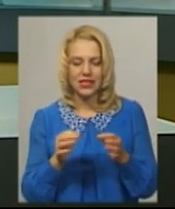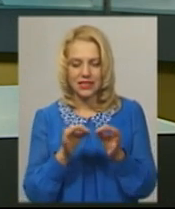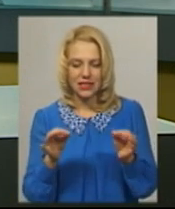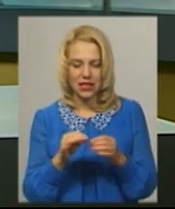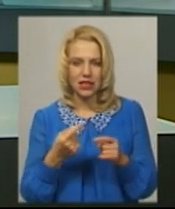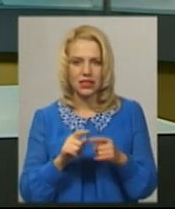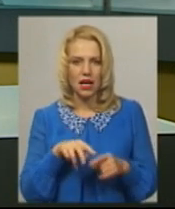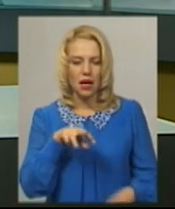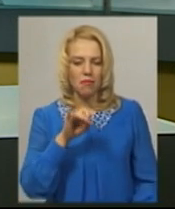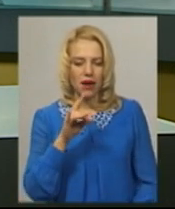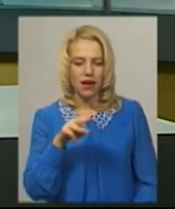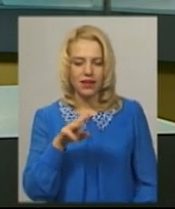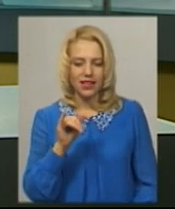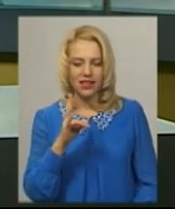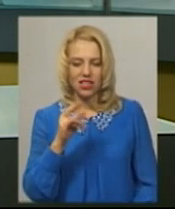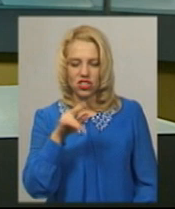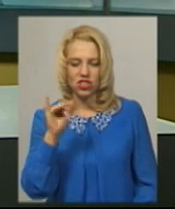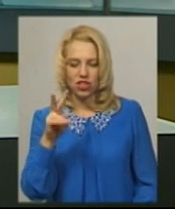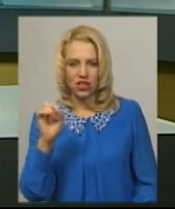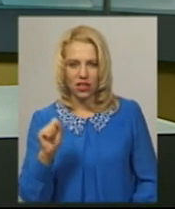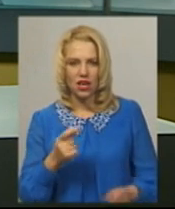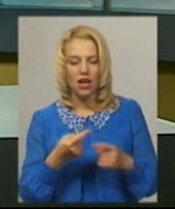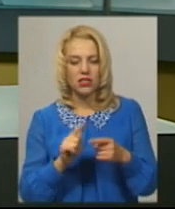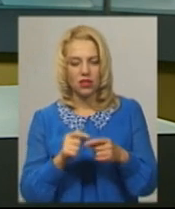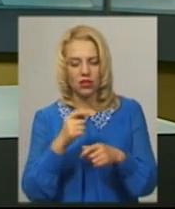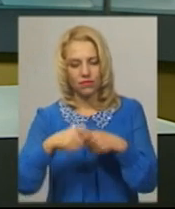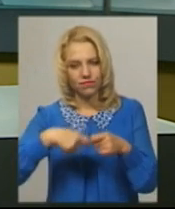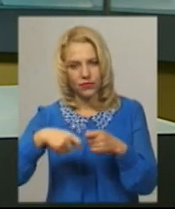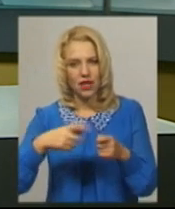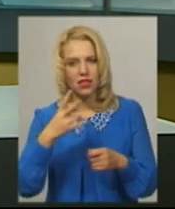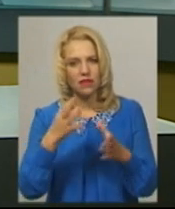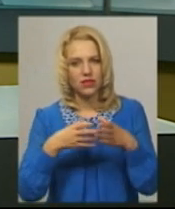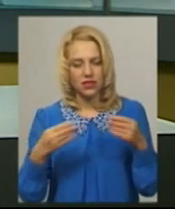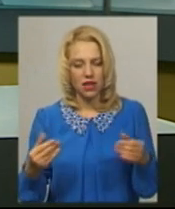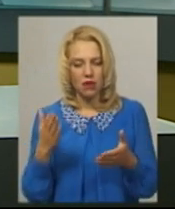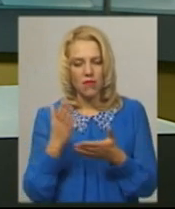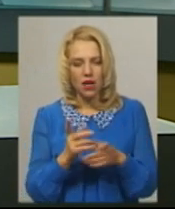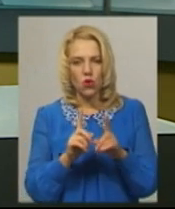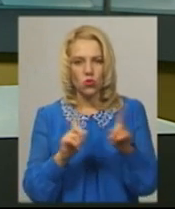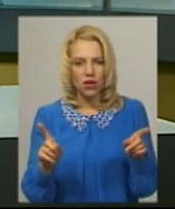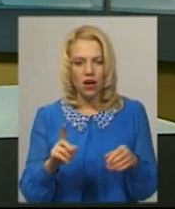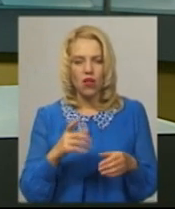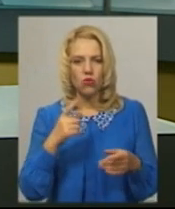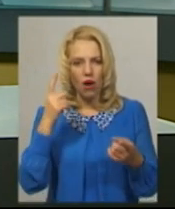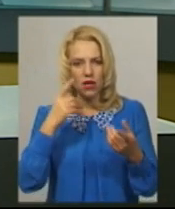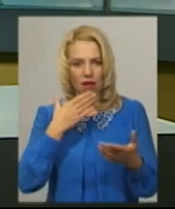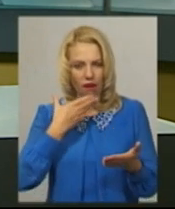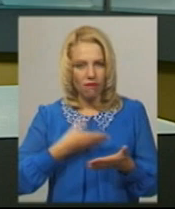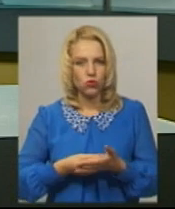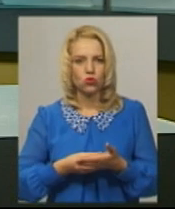називають мартинчиком та виготовляють навесні. Має вона унікальну авторську ляльку, яку дізнавалась Леся Боровець.